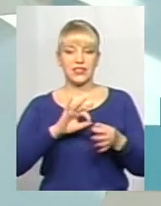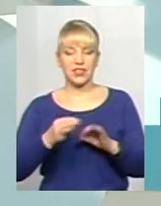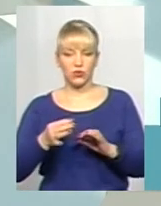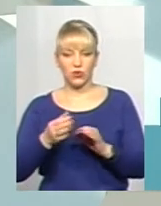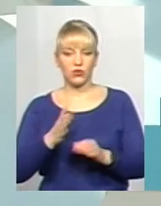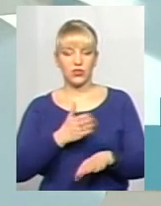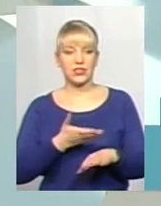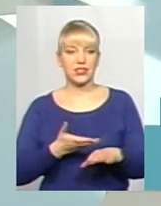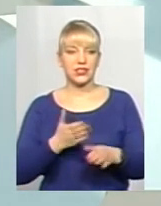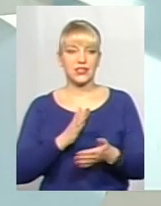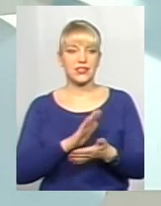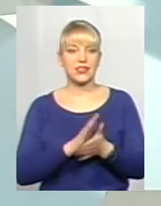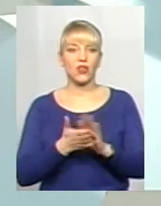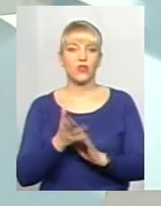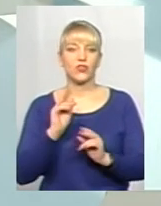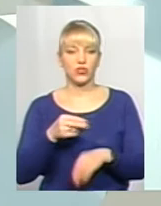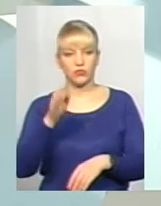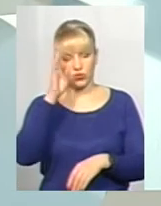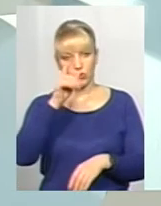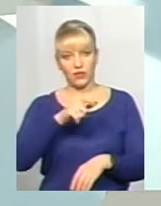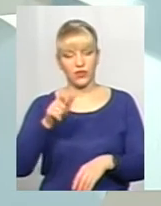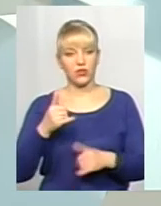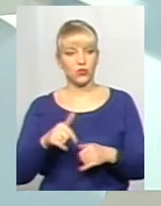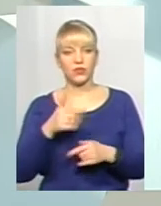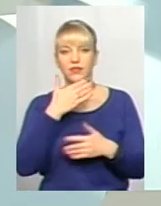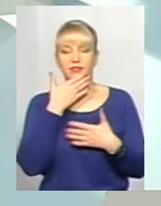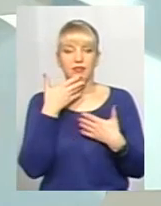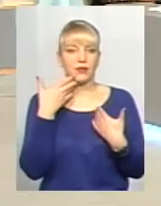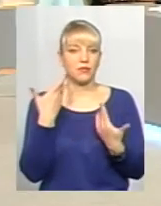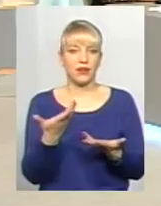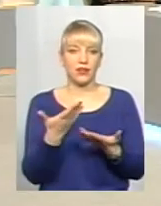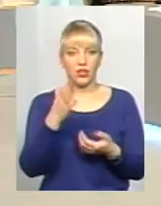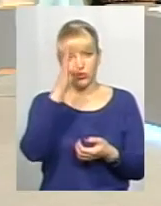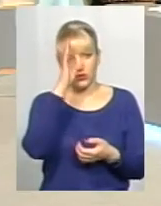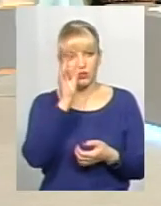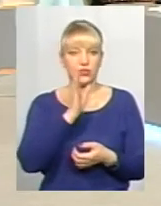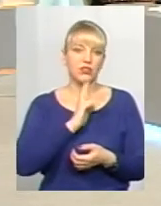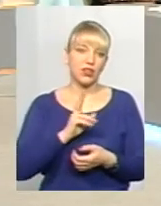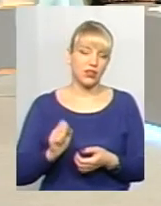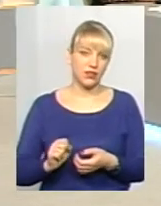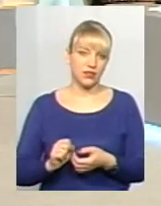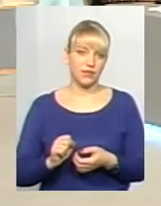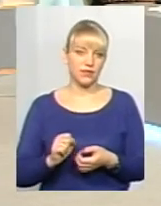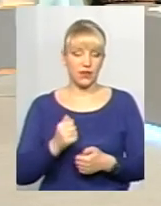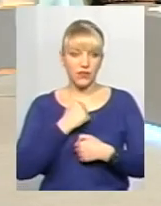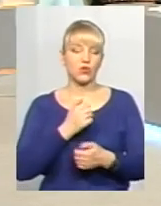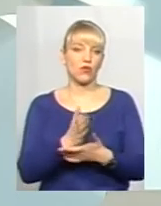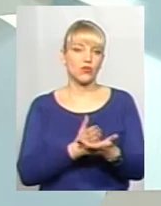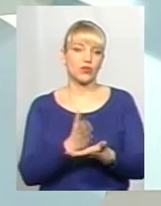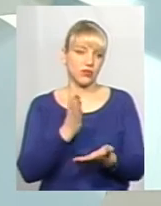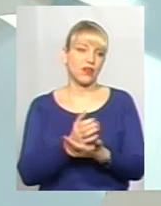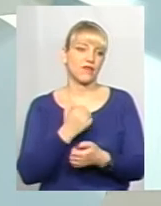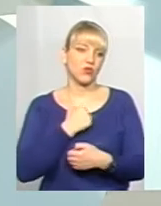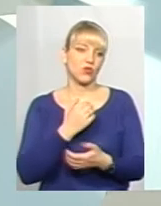чоловіки. Так що тут немає такого, там, чоловік, жінка, військовослужбовець, є